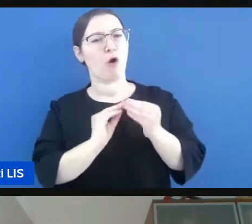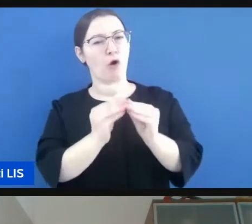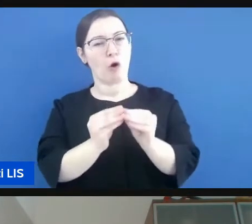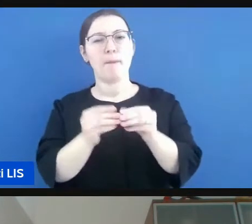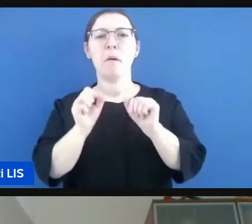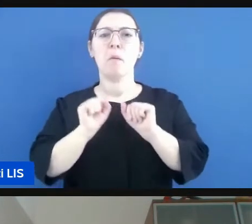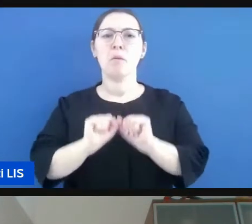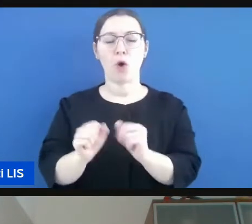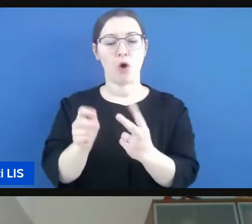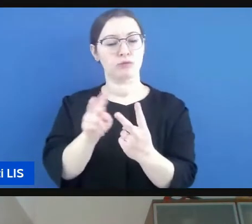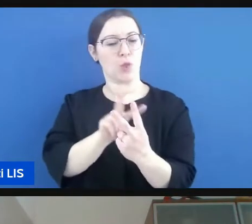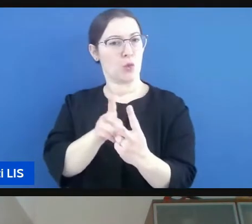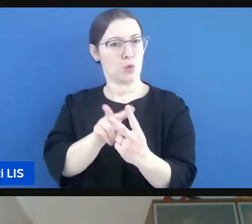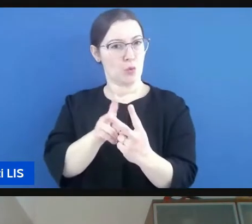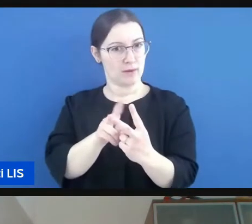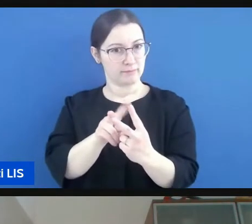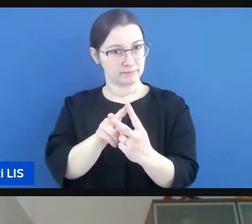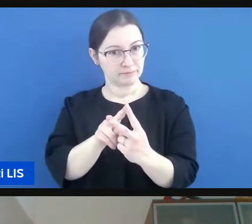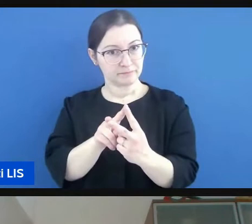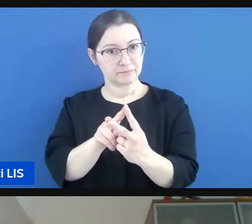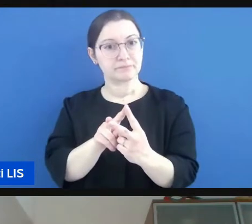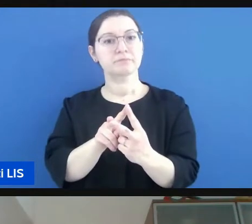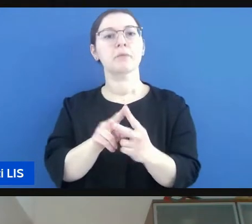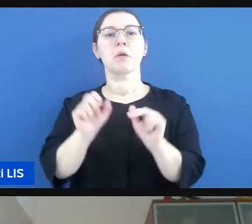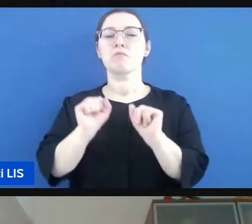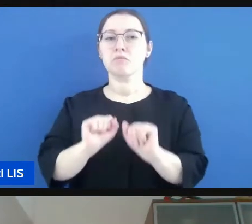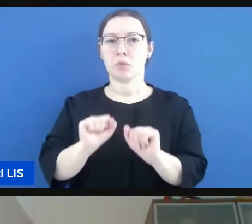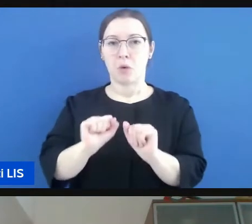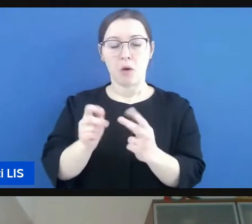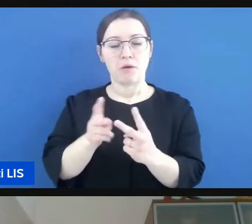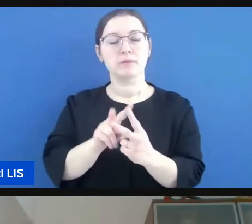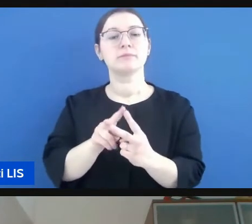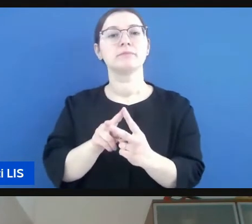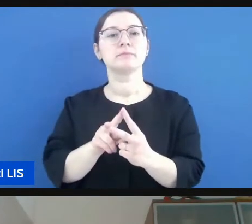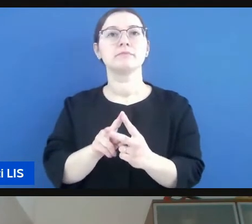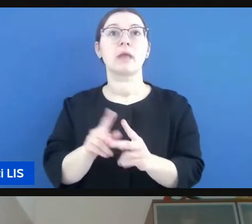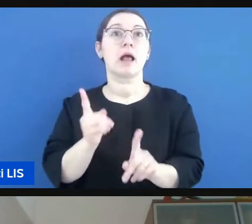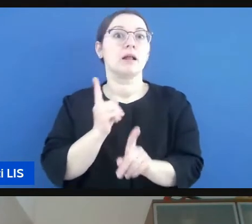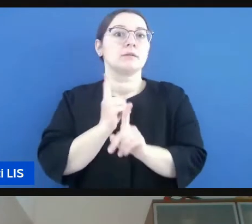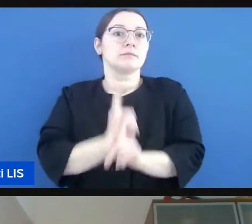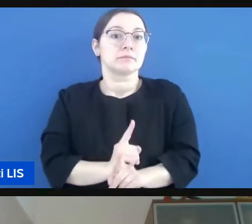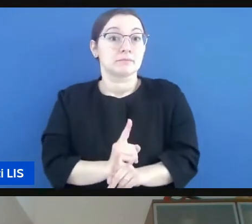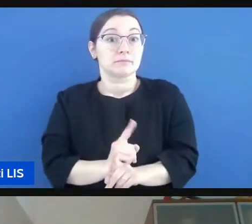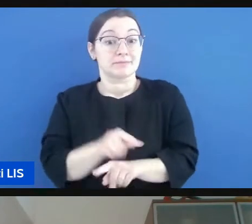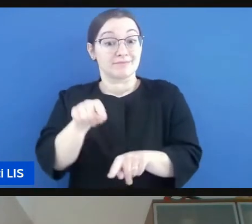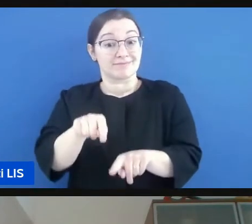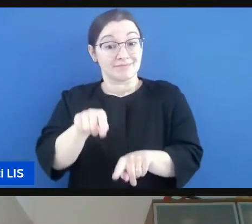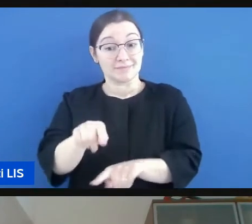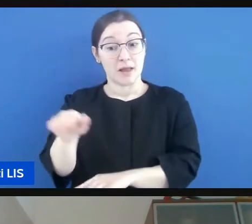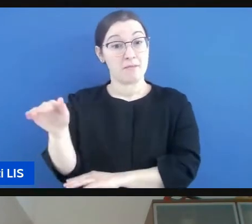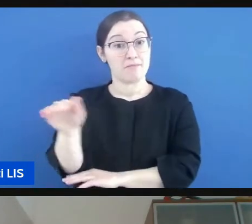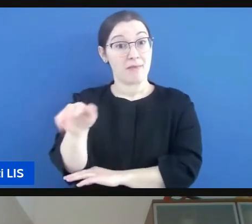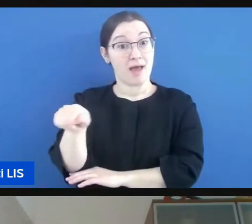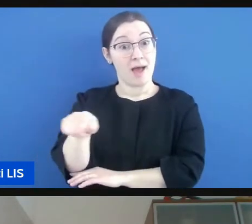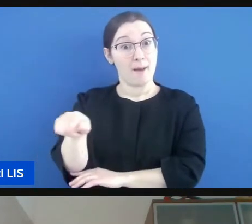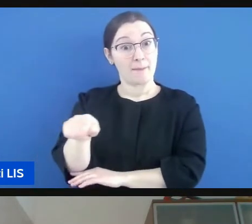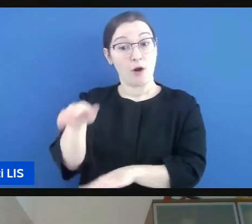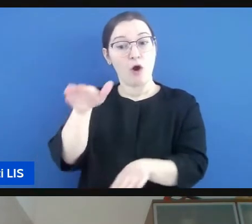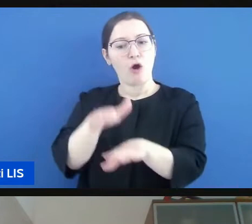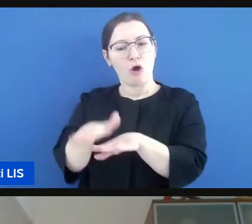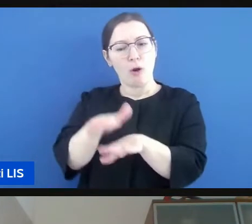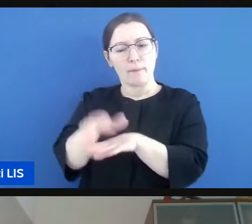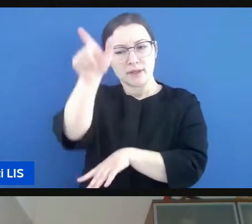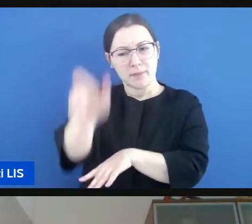possibili due azioni a seconda poi ovviamente del livello di competenza linguistica della persona